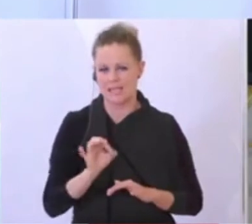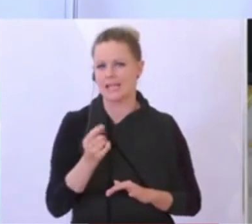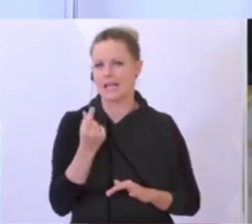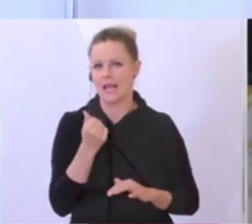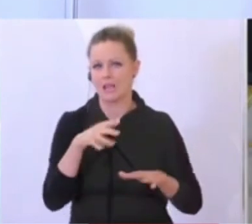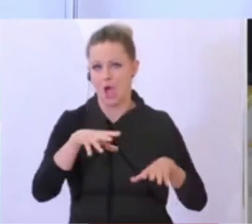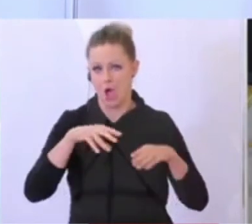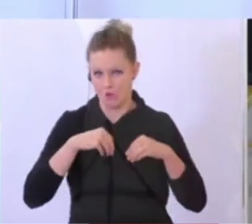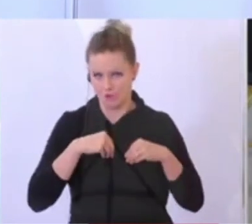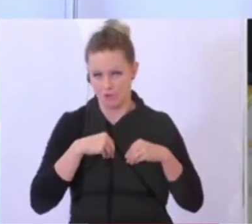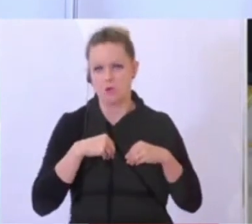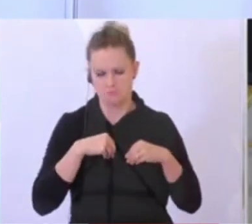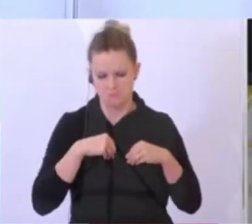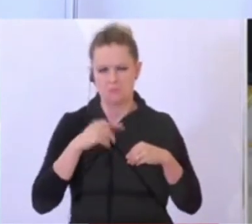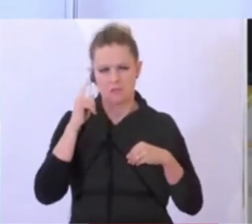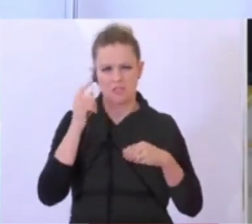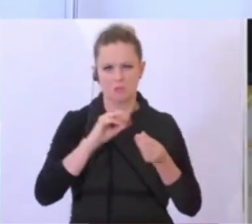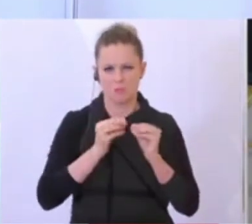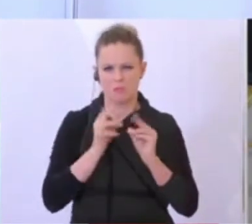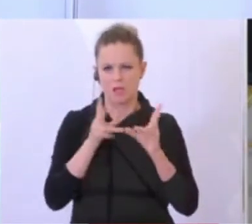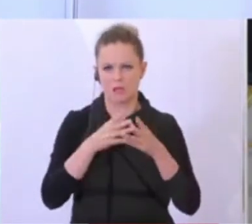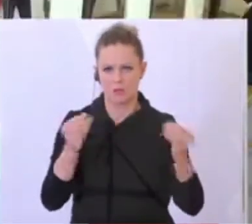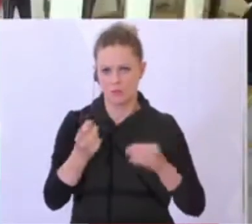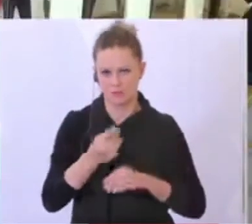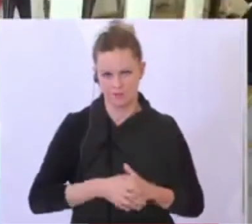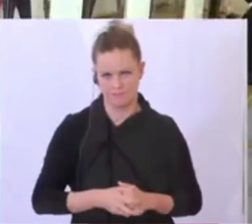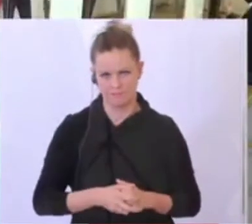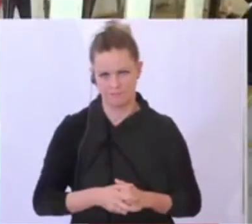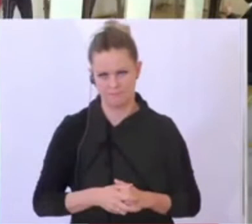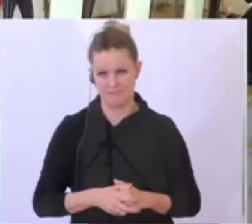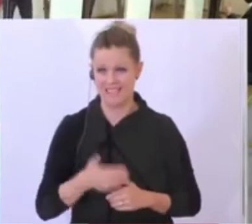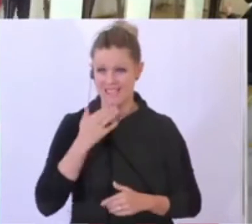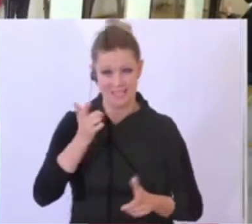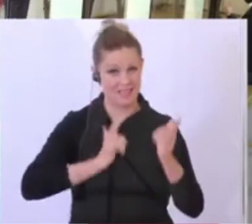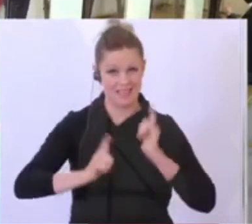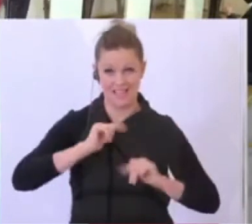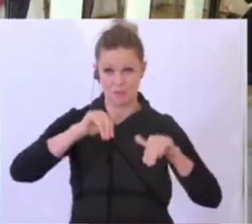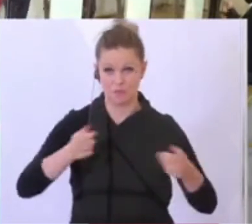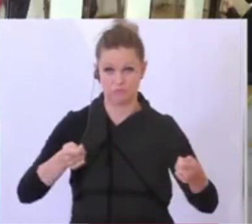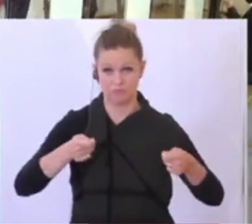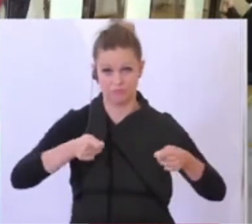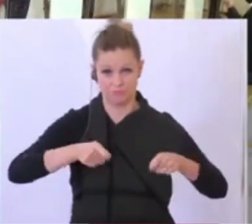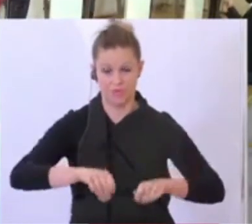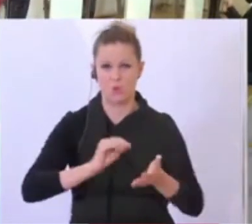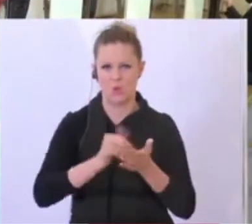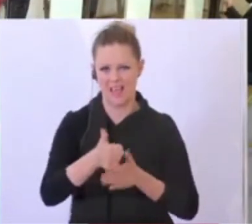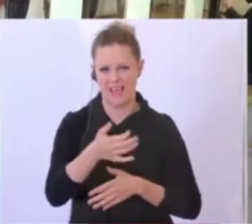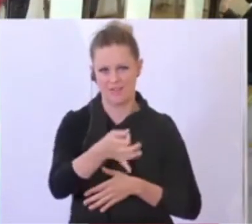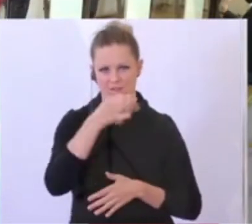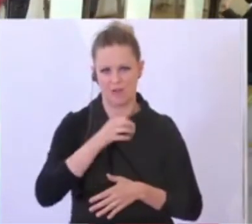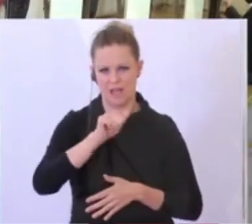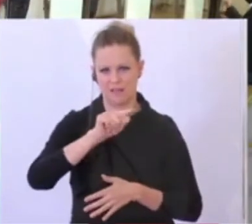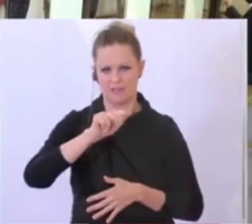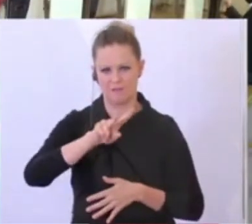können. Dann sollten diese Probleme lösbar sein. Danke. Wir müssen leider schon langsam zum Schluss kommen. Das heißt, noch eine Frage von